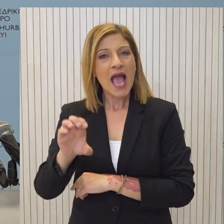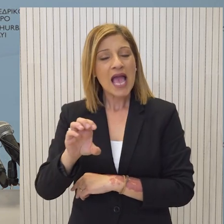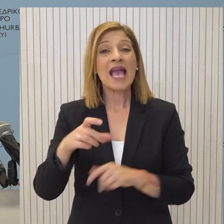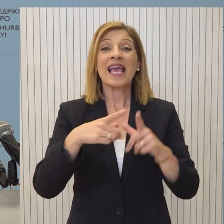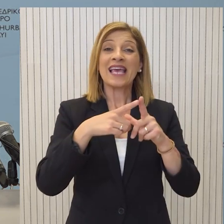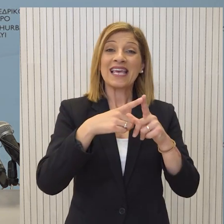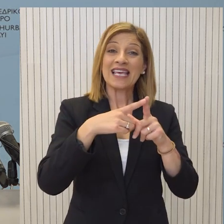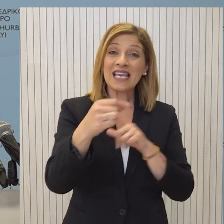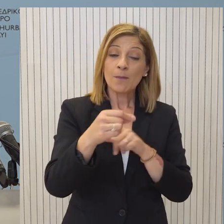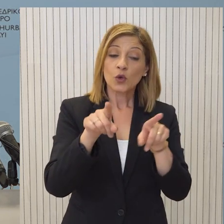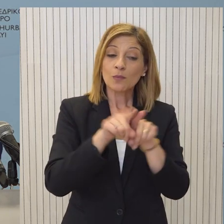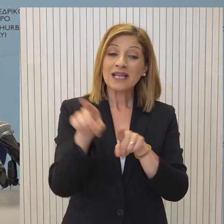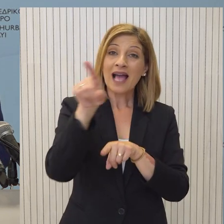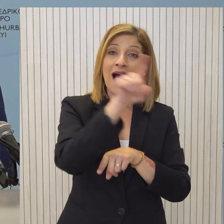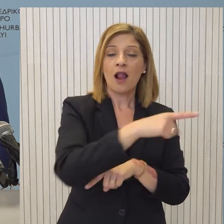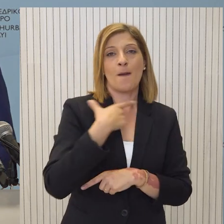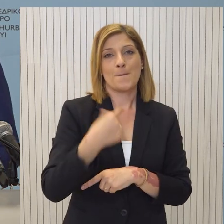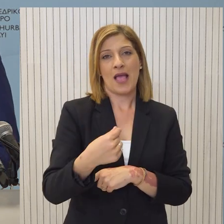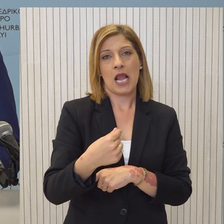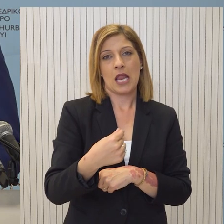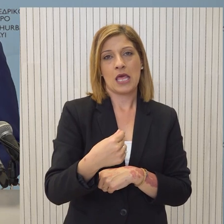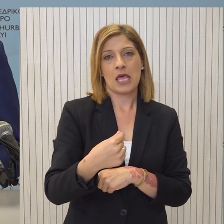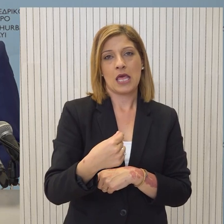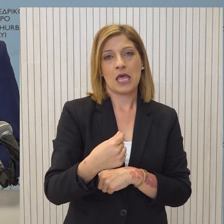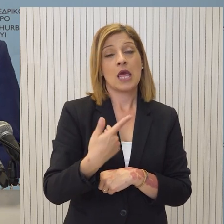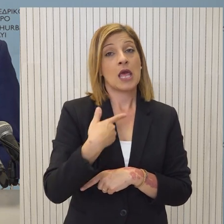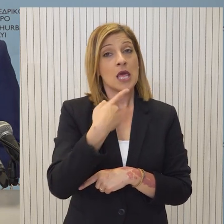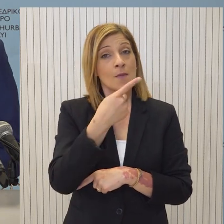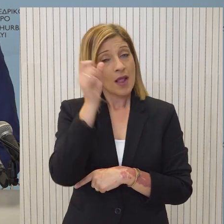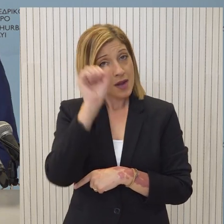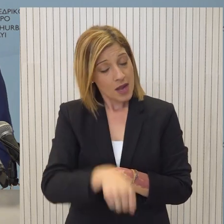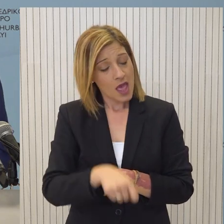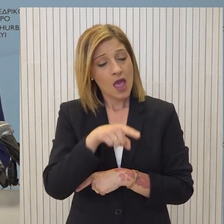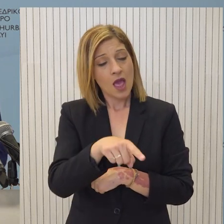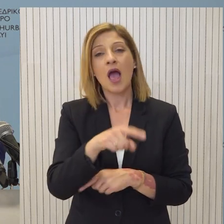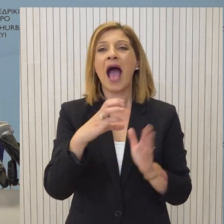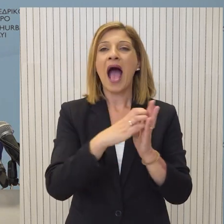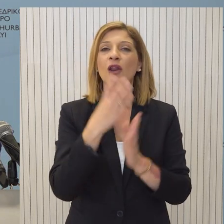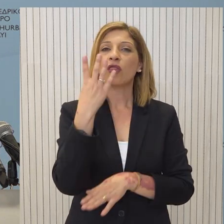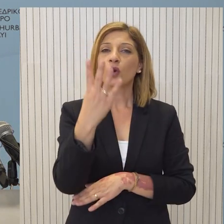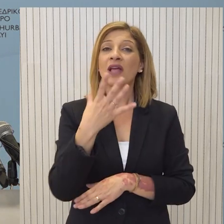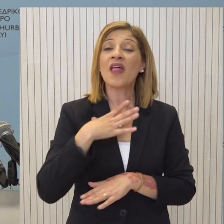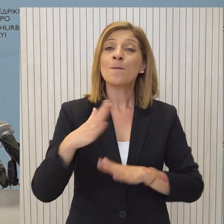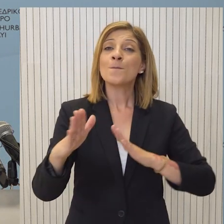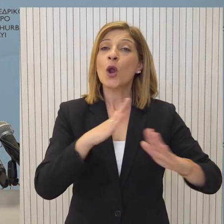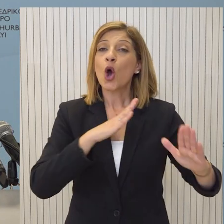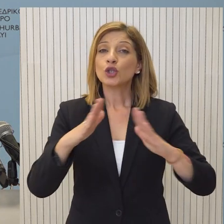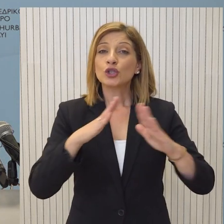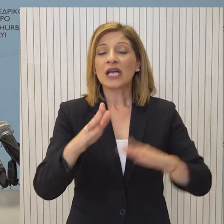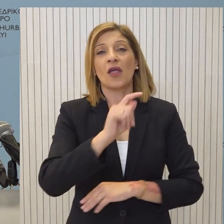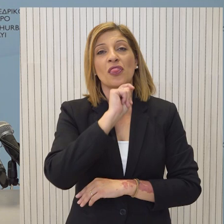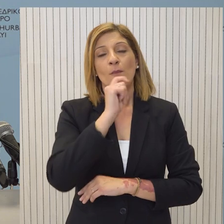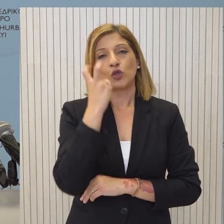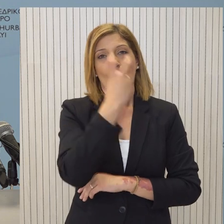υποστέσσερα κράτη-μέλη έχει ταχθεί υπέρ του άρθρου 4 που προνοεί την προστασία των δημοσιογραφικών